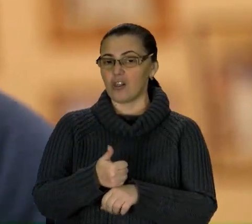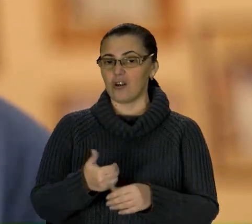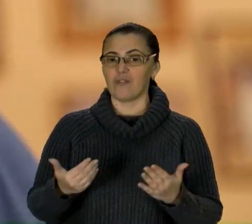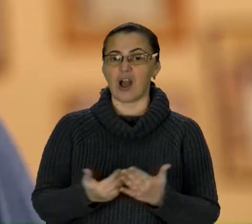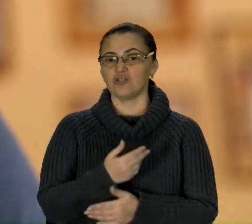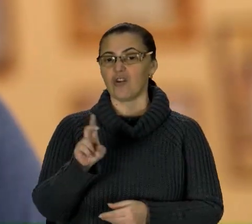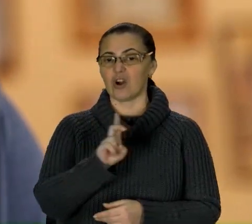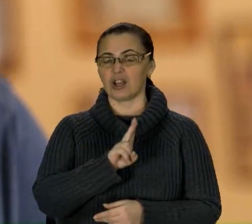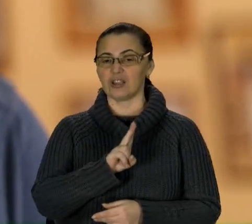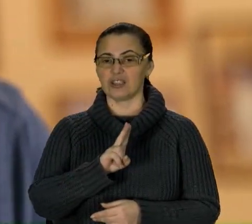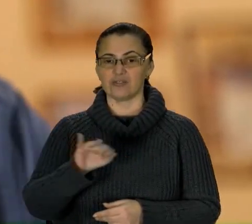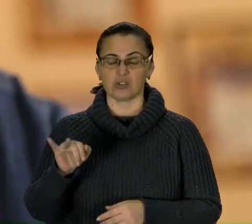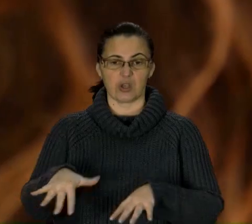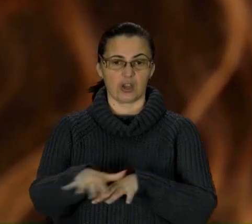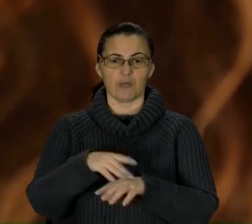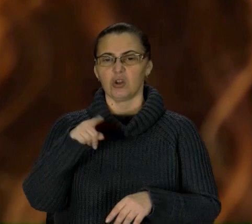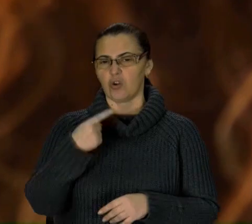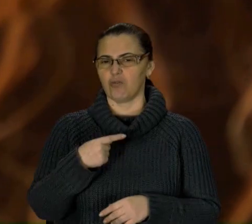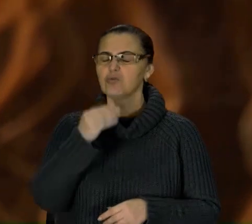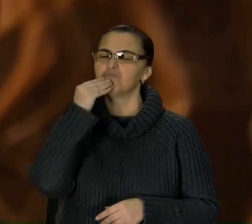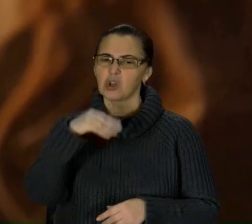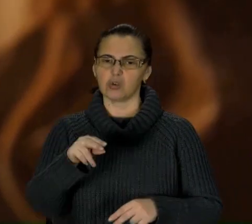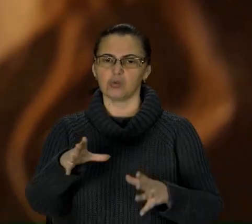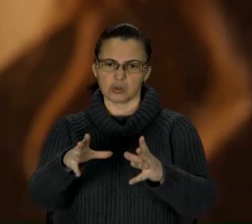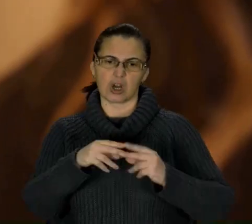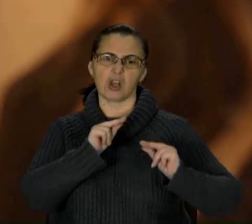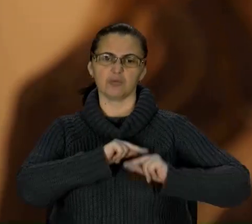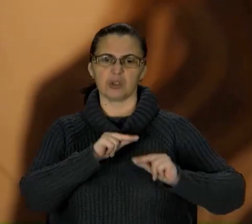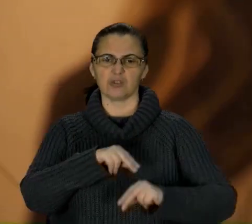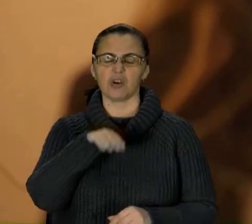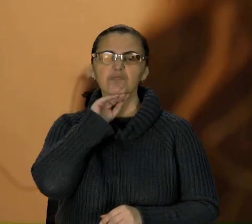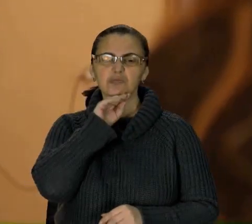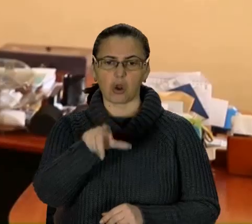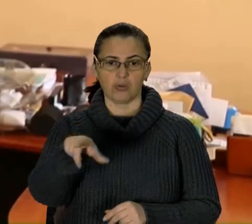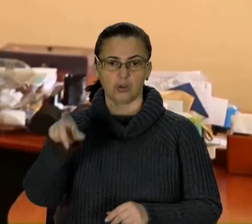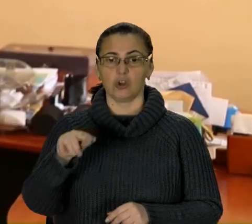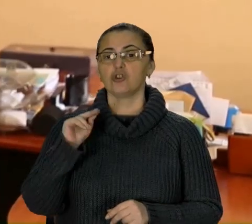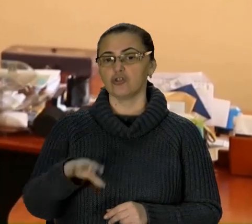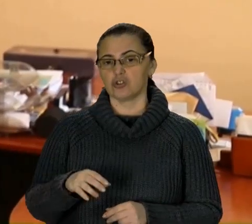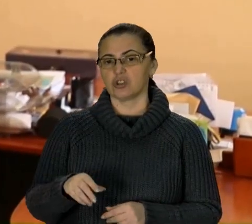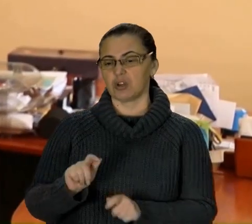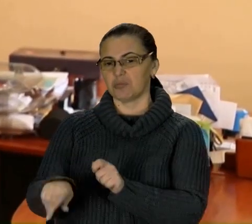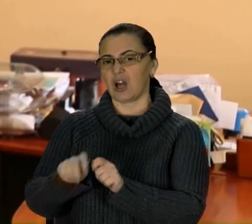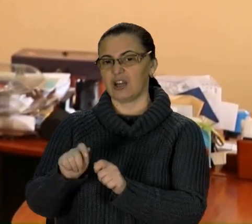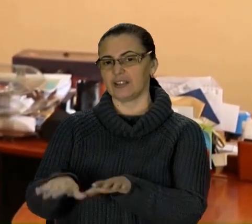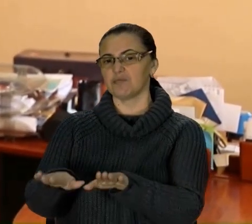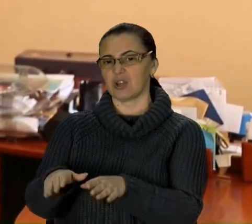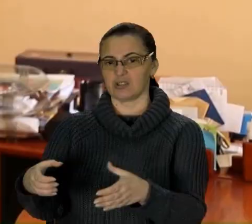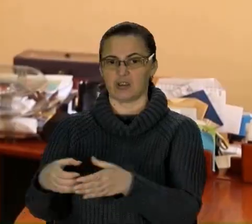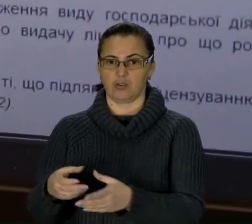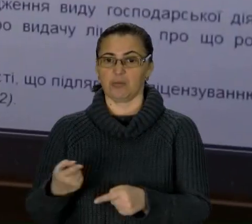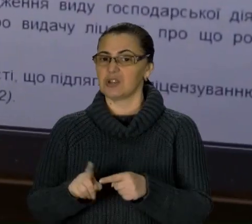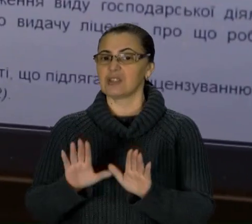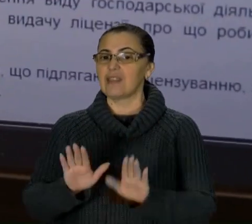Буцімто вигідніше і безпечніше працювати з професійними ДСНСниками, аніж утримувати місцеву пожежну команду. І йдеться не лише про